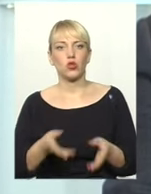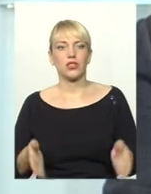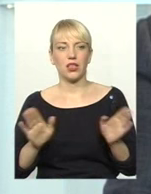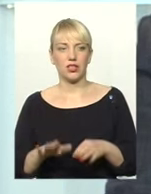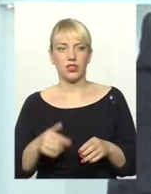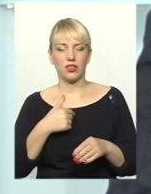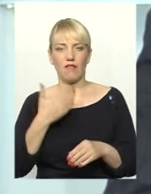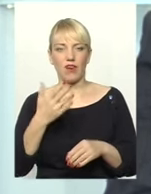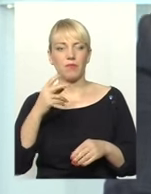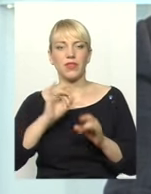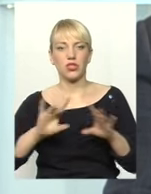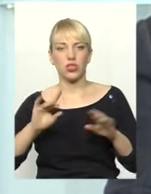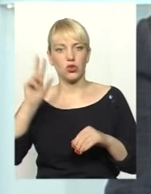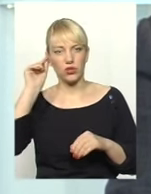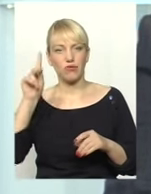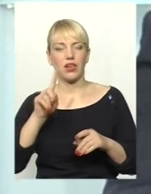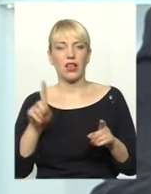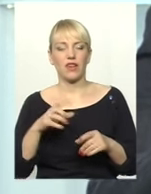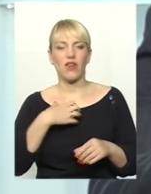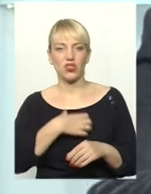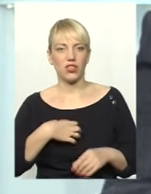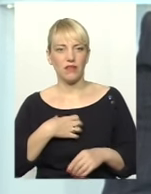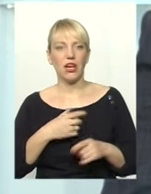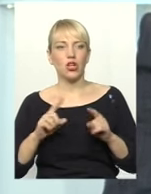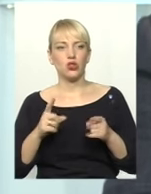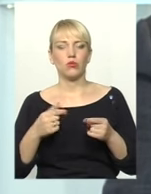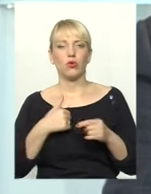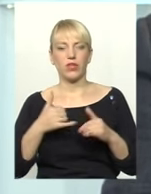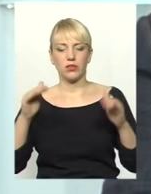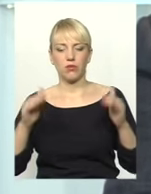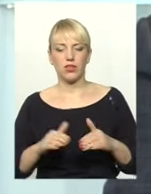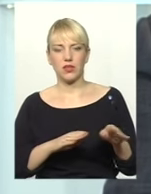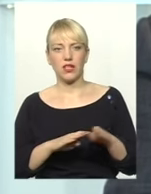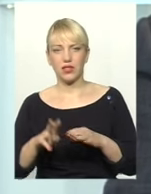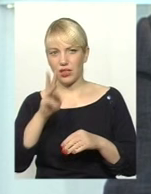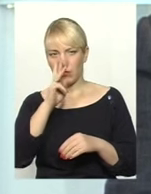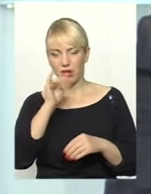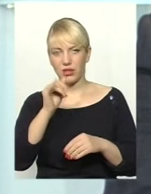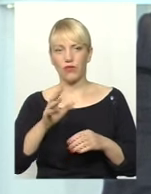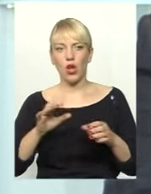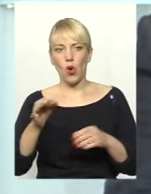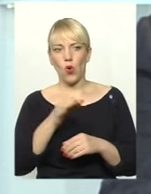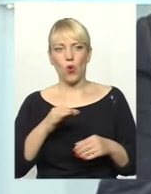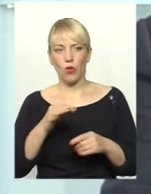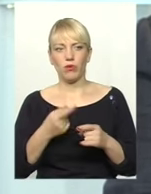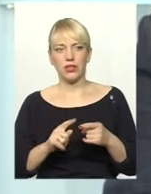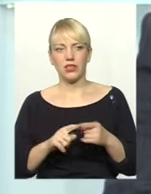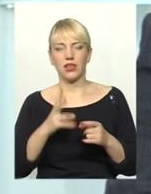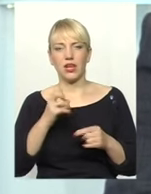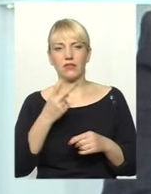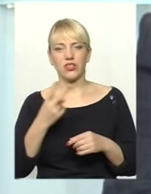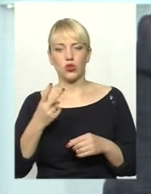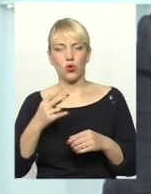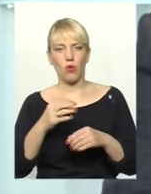назву вам цифри, які також дуже важливі, чому сьогодні у нас понизився рівень заробітної плати в області був на 4, а зараз на 22